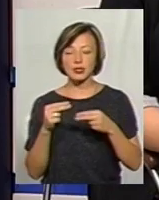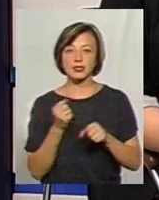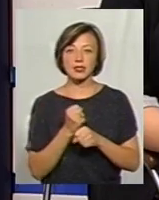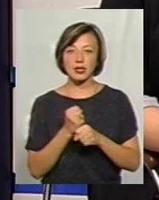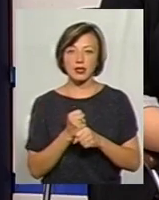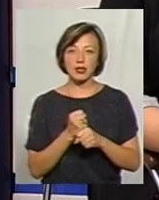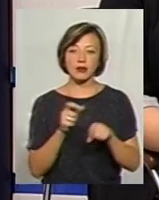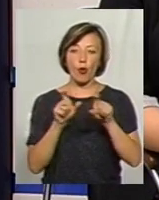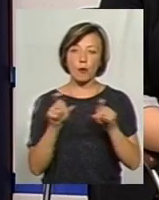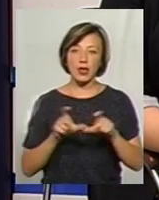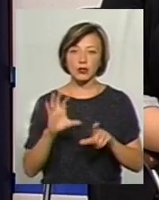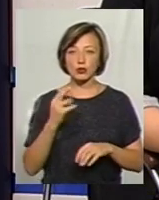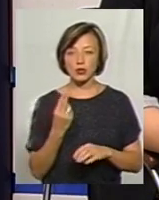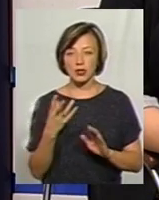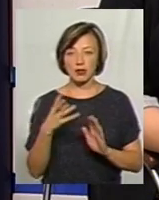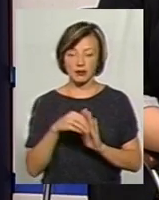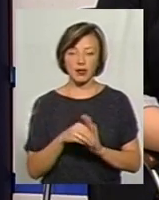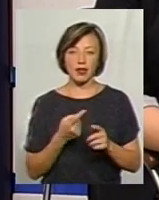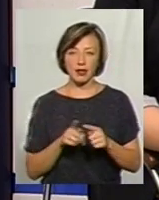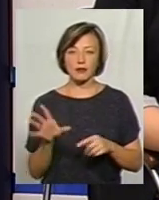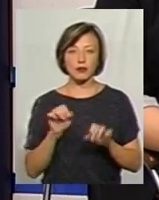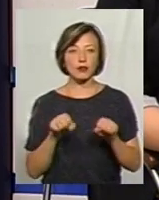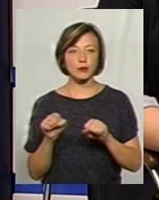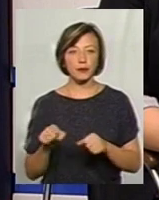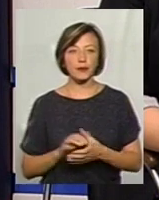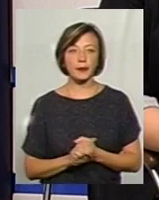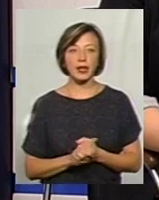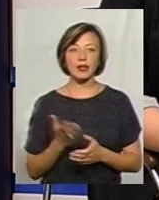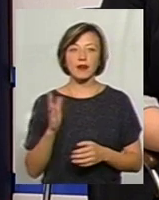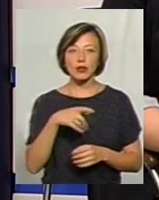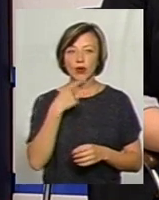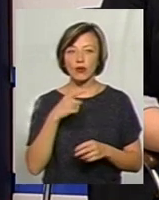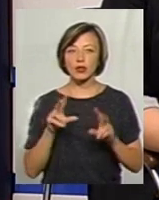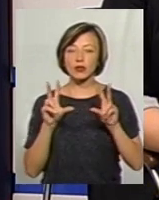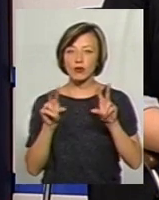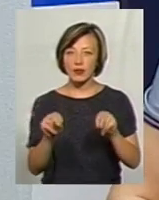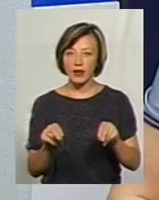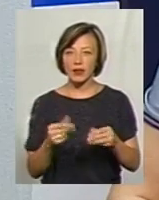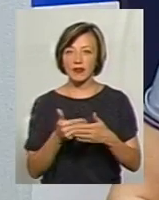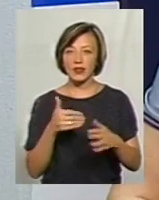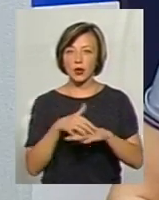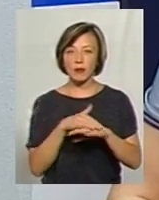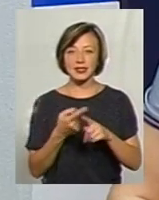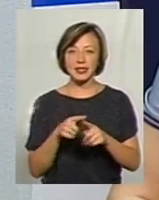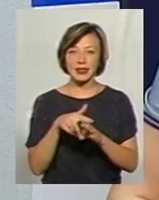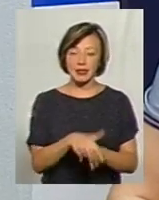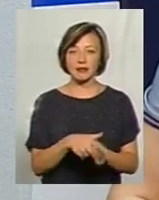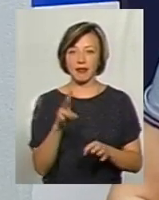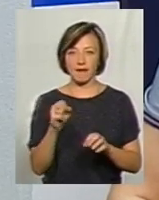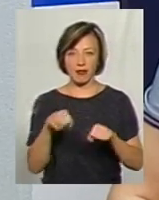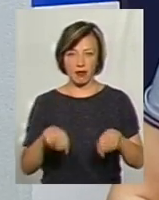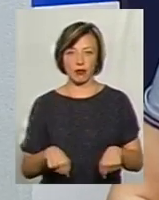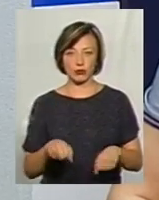определенные объекты соціальные вести. То есть это все возможно. Давайте будем відвертими від громадськости. Це був тиск на владу.